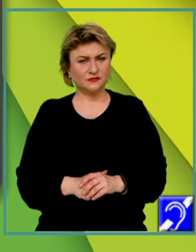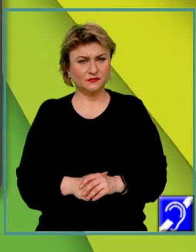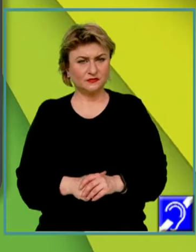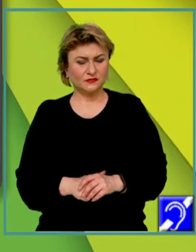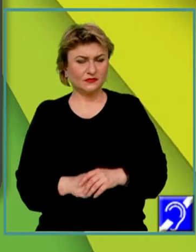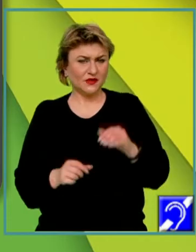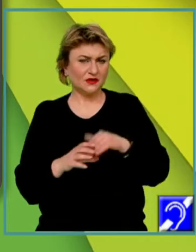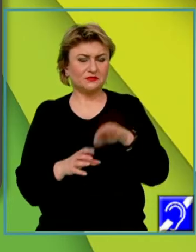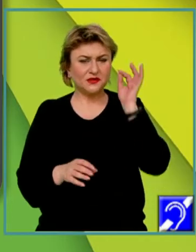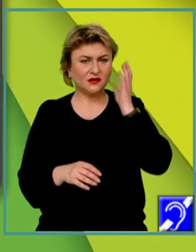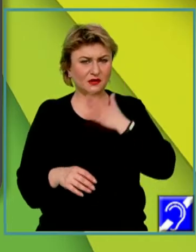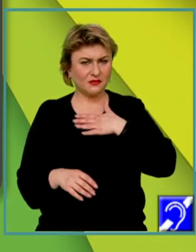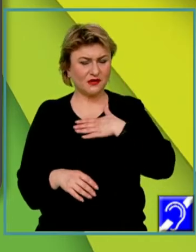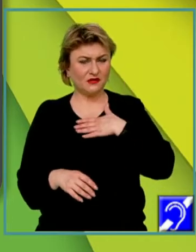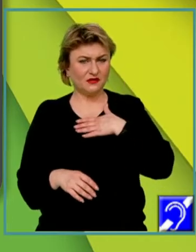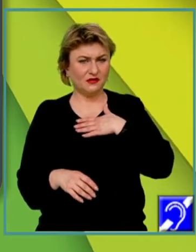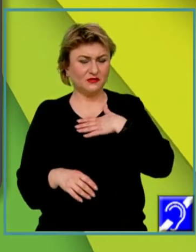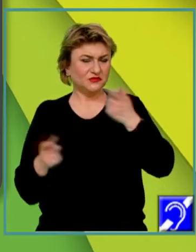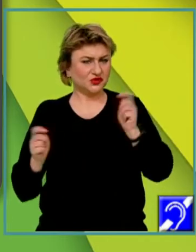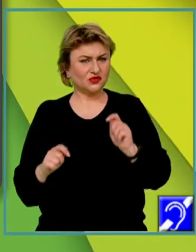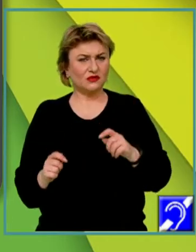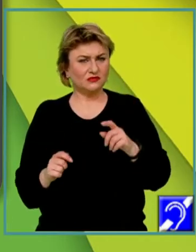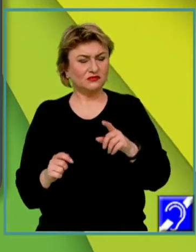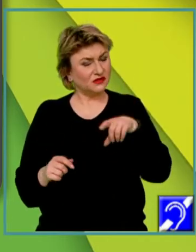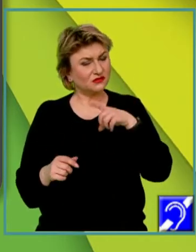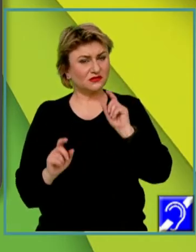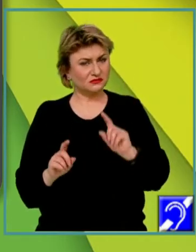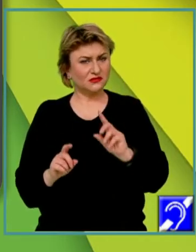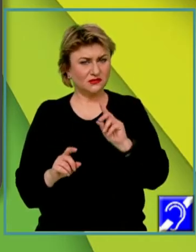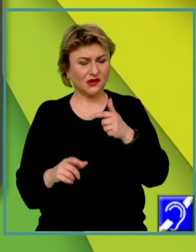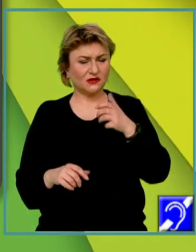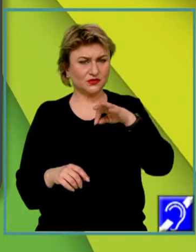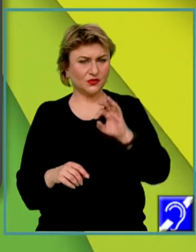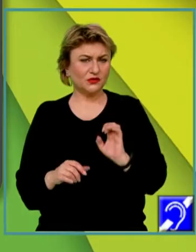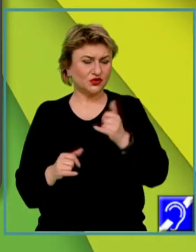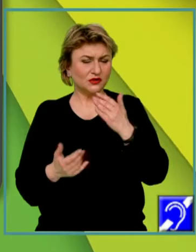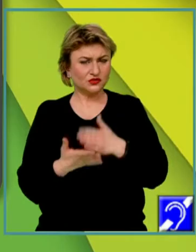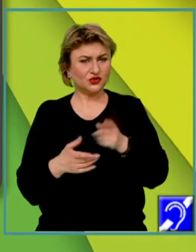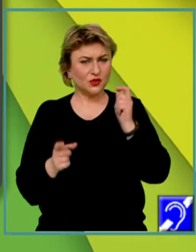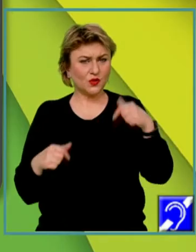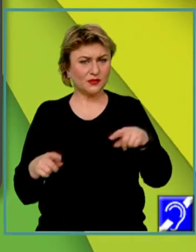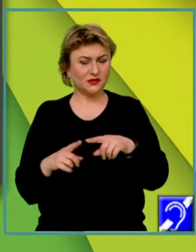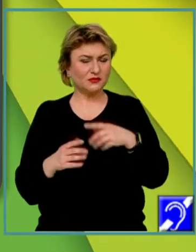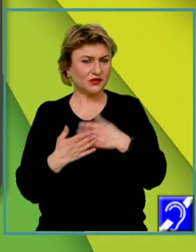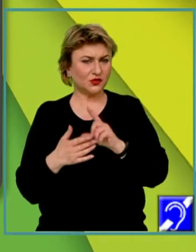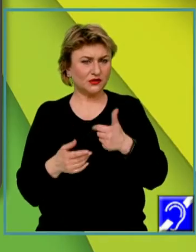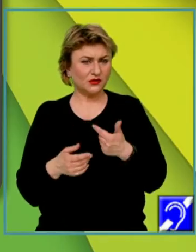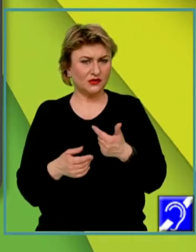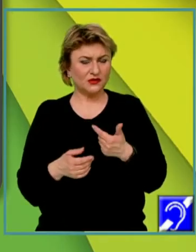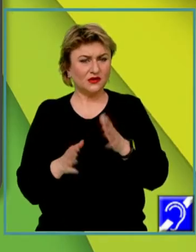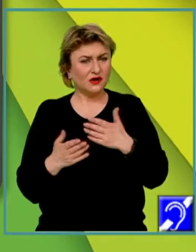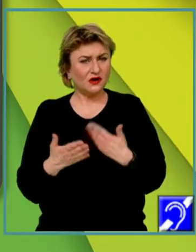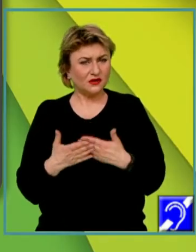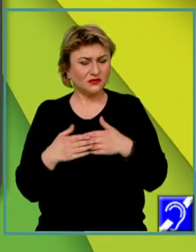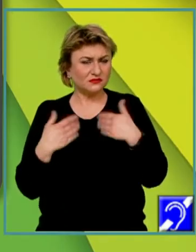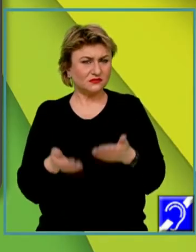opinia mea, legile sociale se manifestă întotdeauna prin intermediul acțiunii subiective a oamenilor, doarece acestea generează